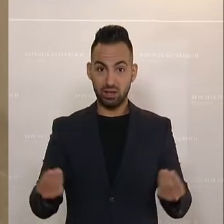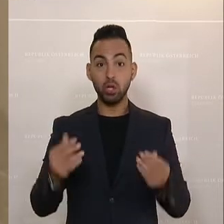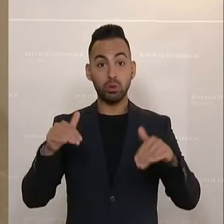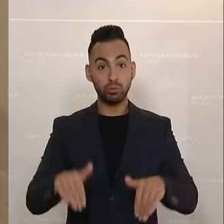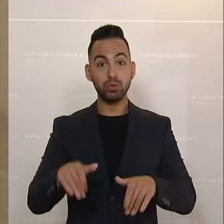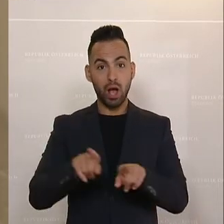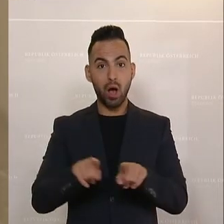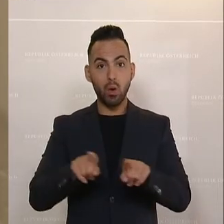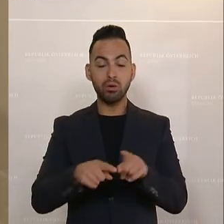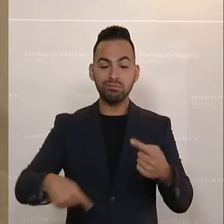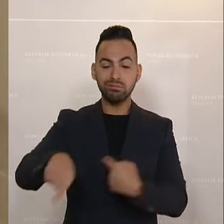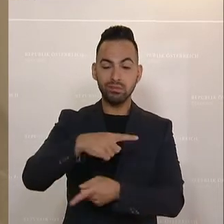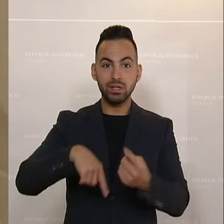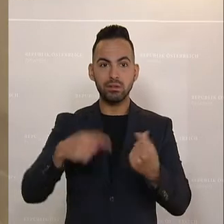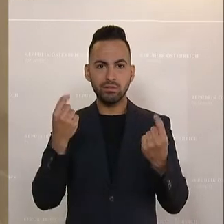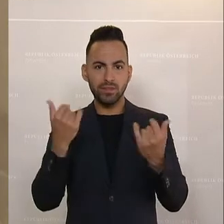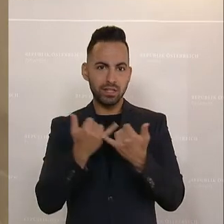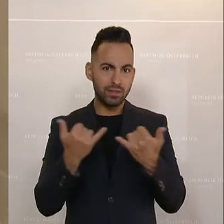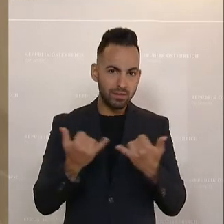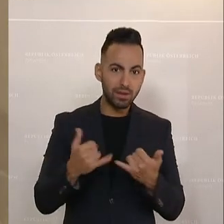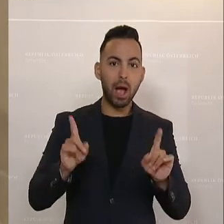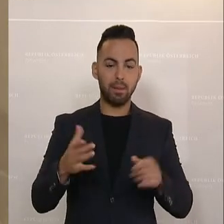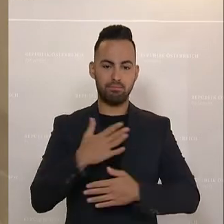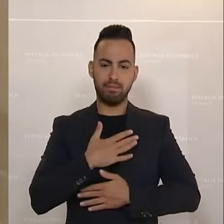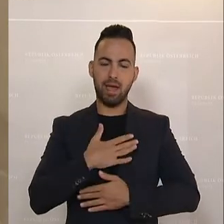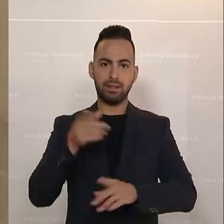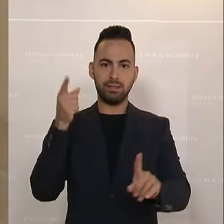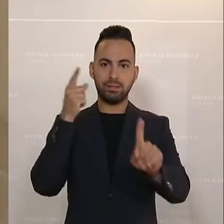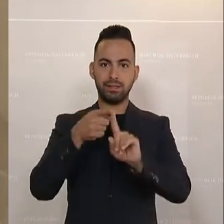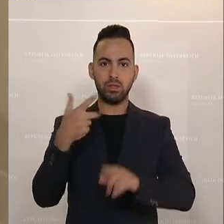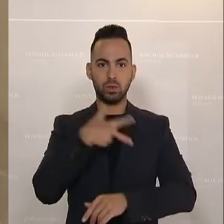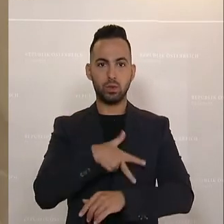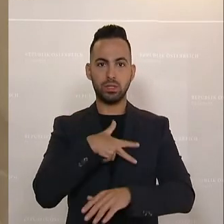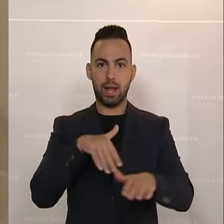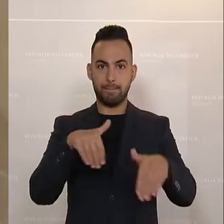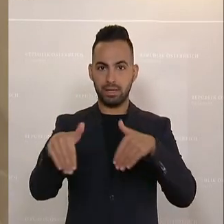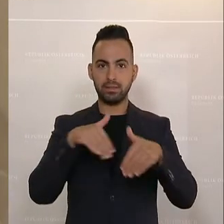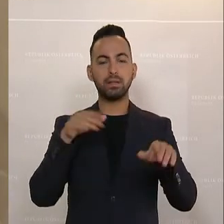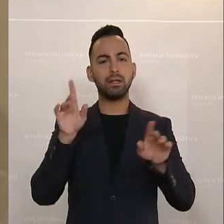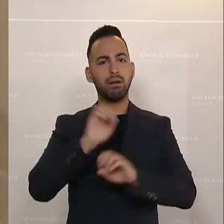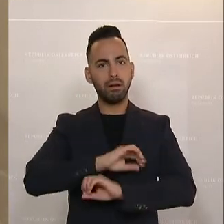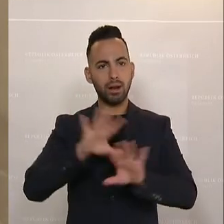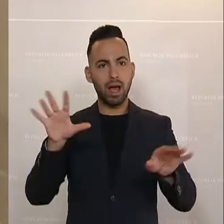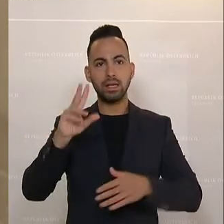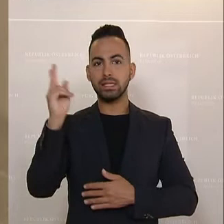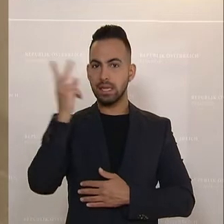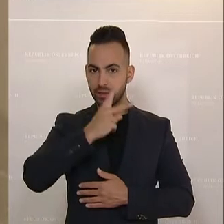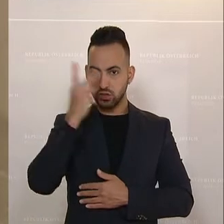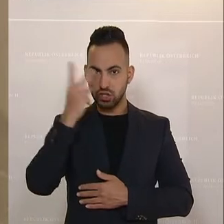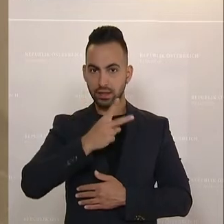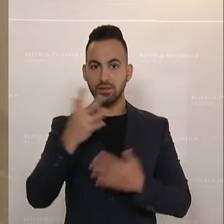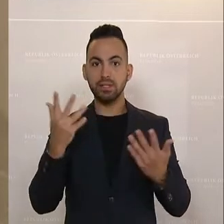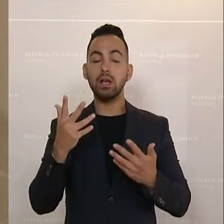muss. Aber Sie können sich sicher sein, mein Bestreben als Sozialminister ist es natürlich und selbstverständlich, dort den Ausgleich